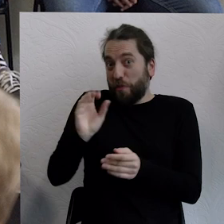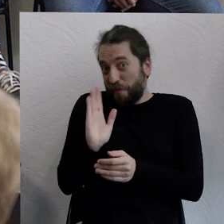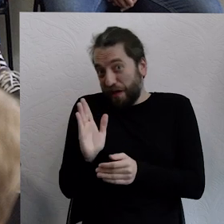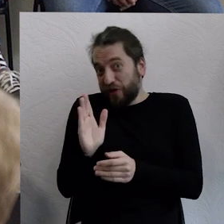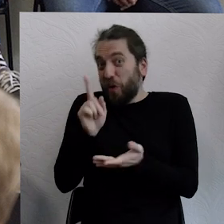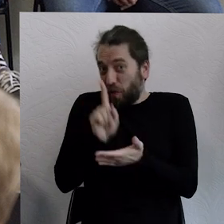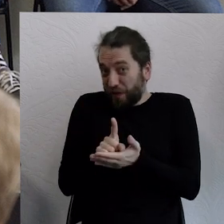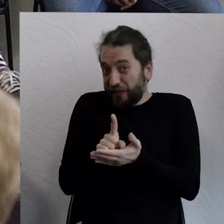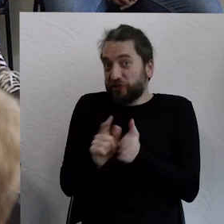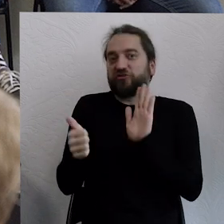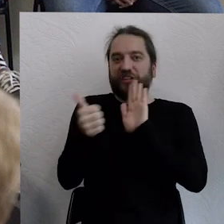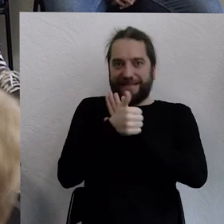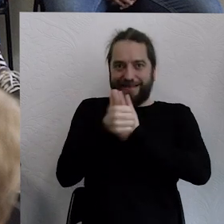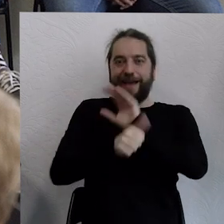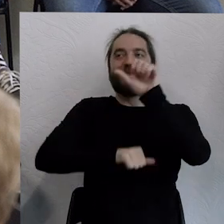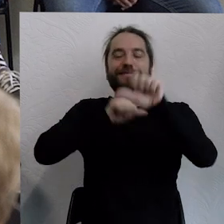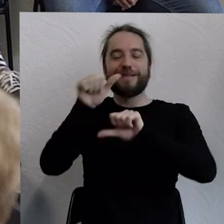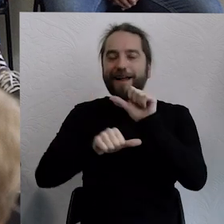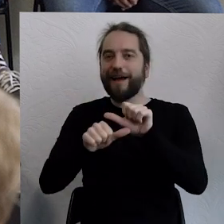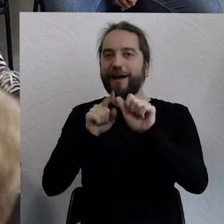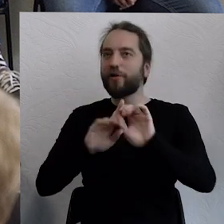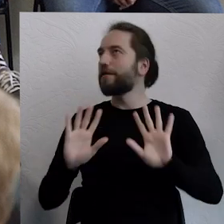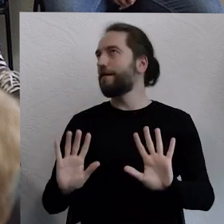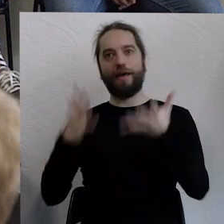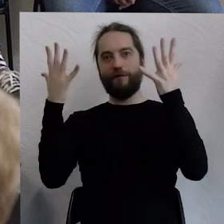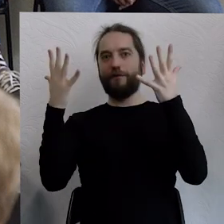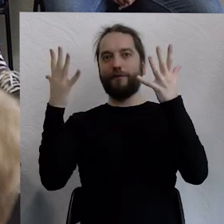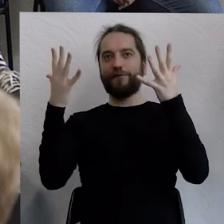jest 16 lat. Przed nami rewolucja, jakiej nie widziała ludzkość.